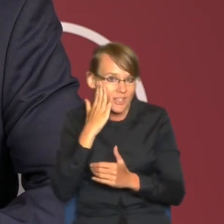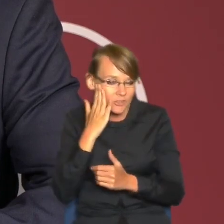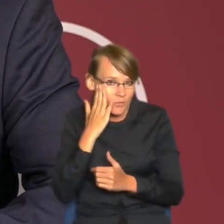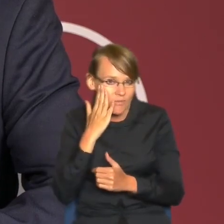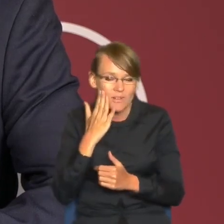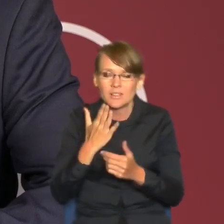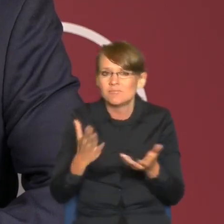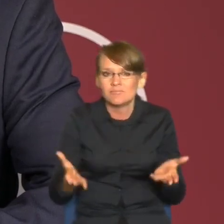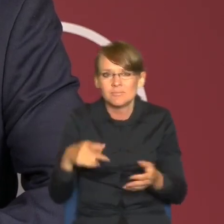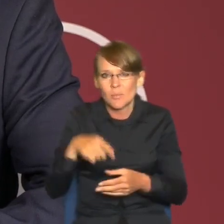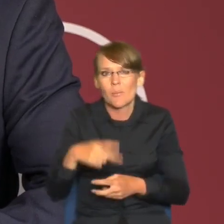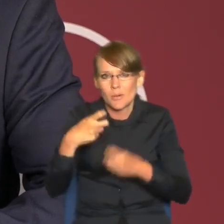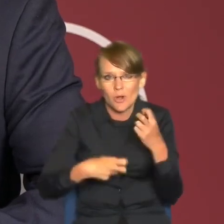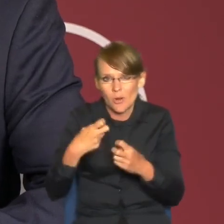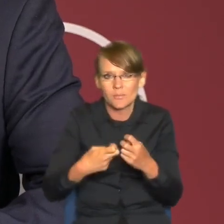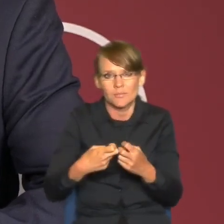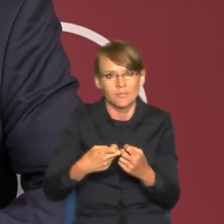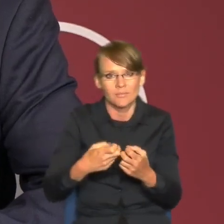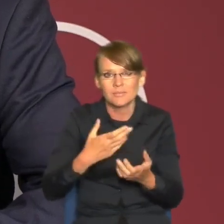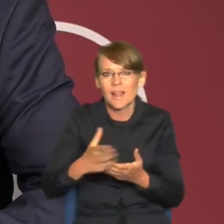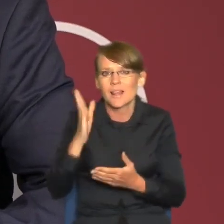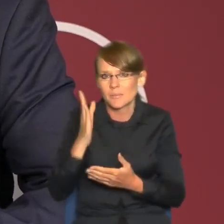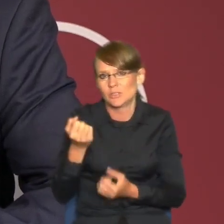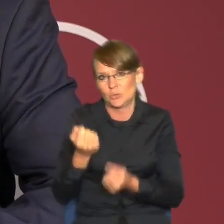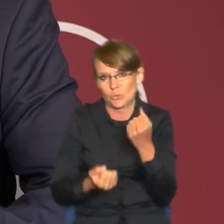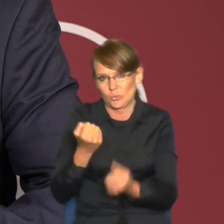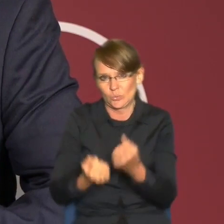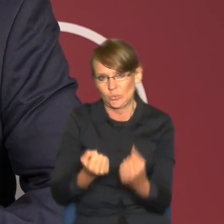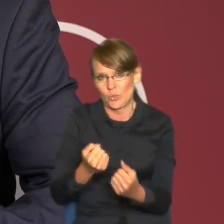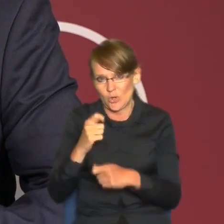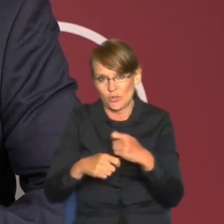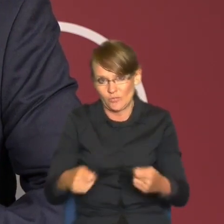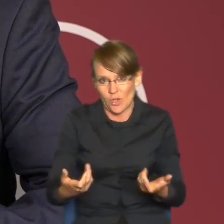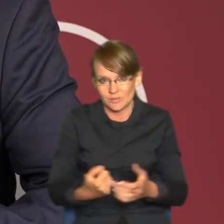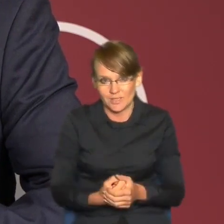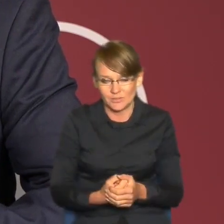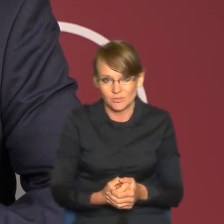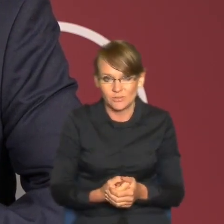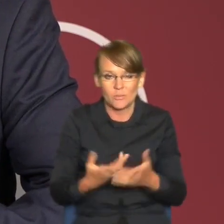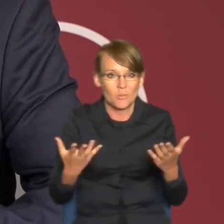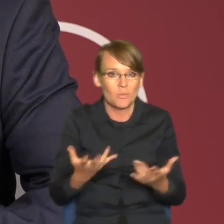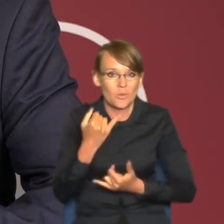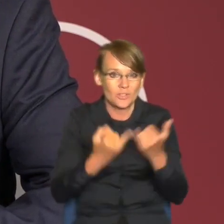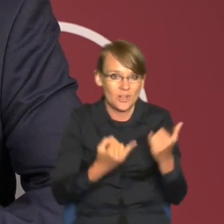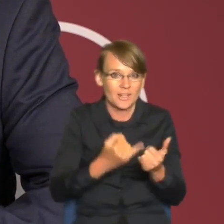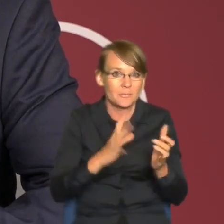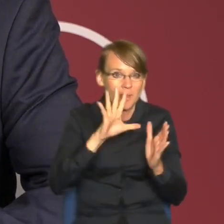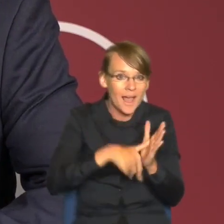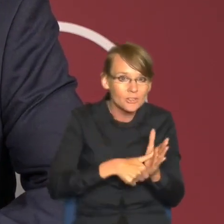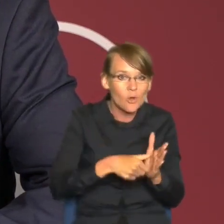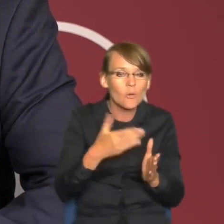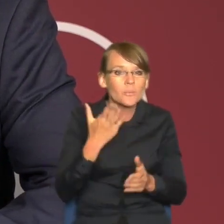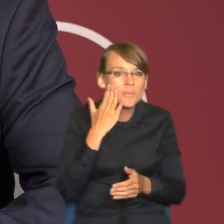problemu, ten problem będzie bardzo trudno rozwiązać, bo jeżeli cena mieszkania w mieście będzie